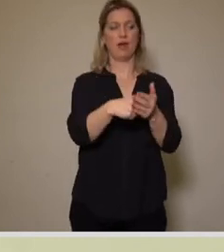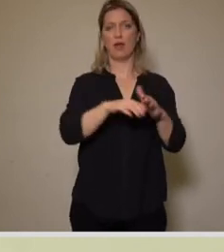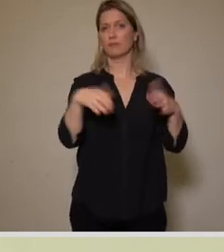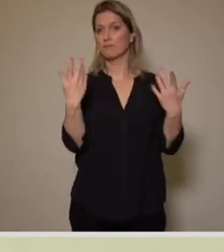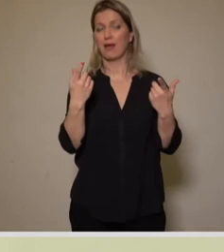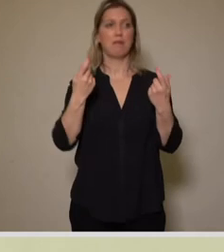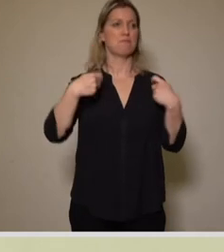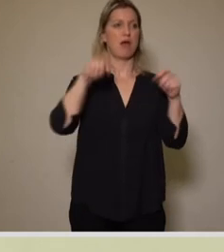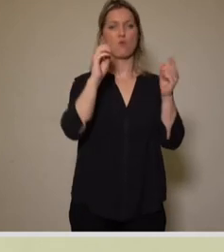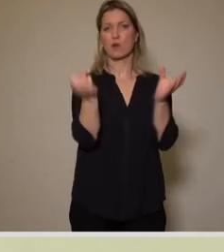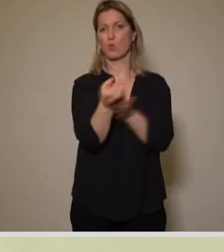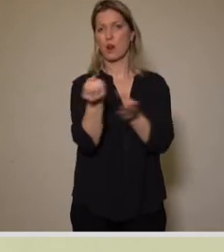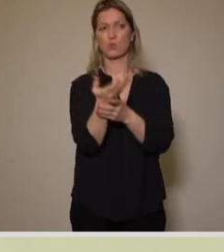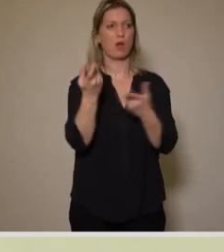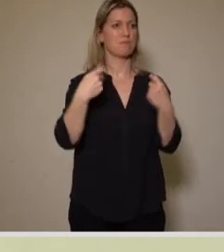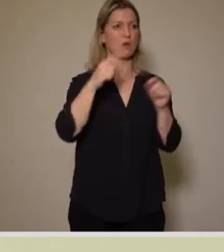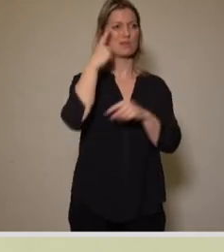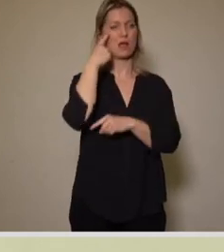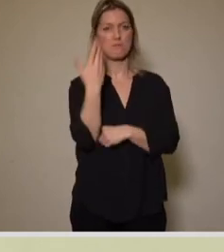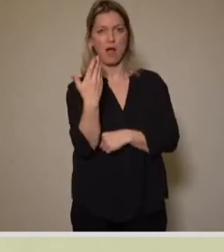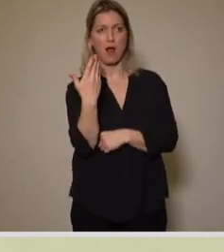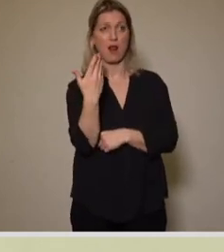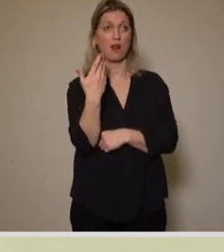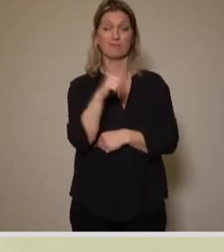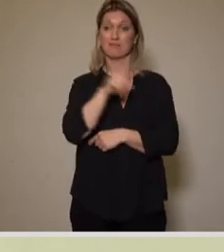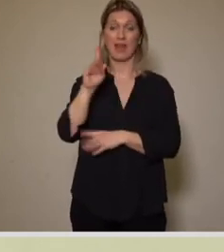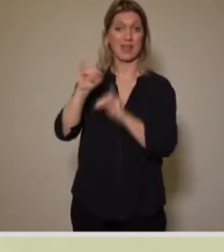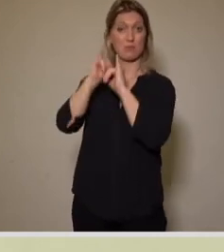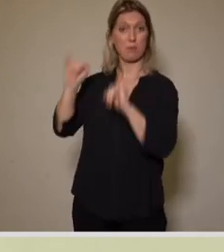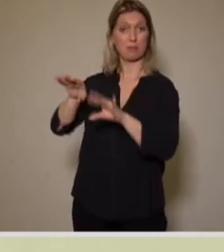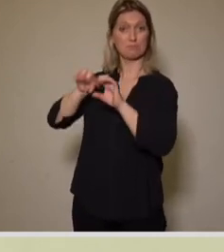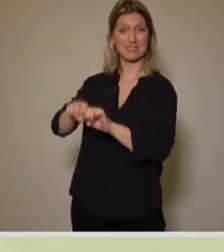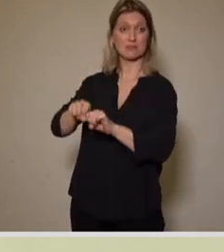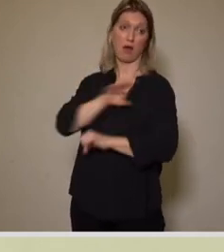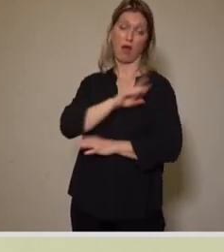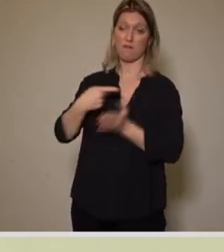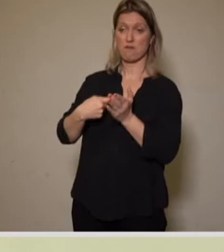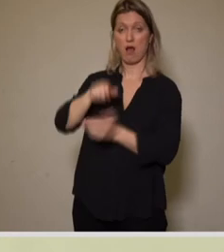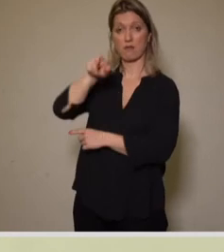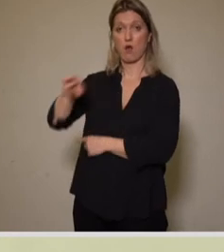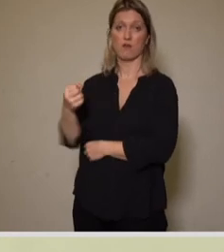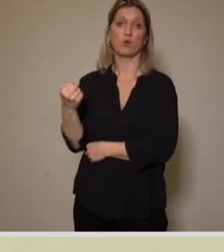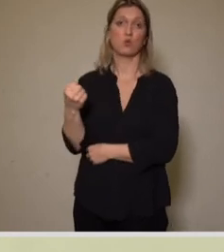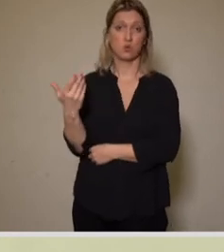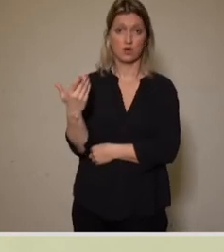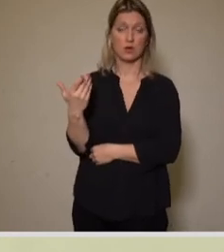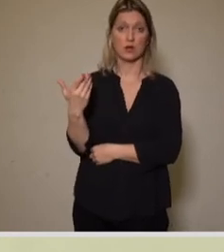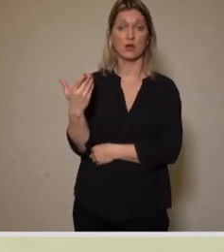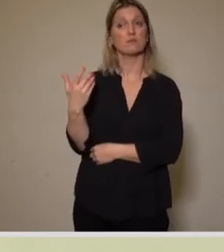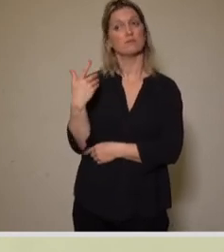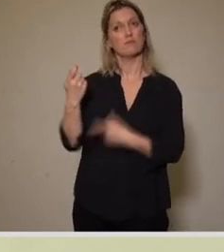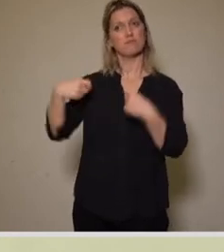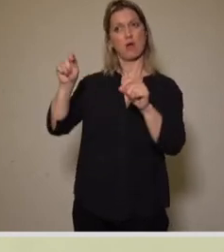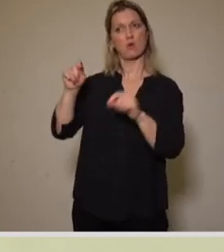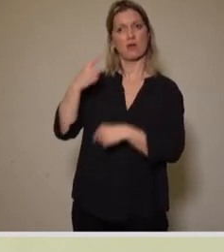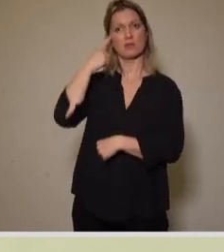Dresden verlangt da auch Immobilienbesitzern eine ganze Menge ab und passt auf, dass die denkmalgeschützte Bausubstanz